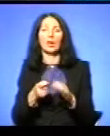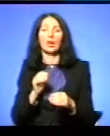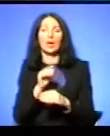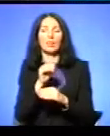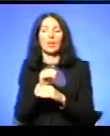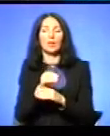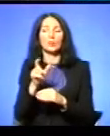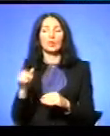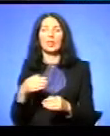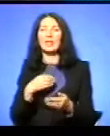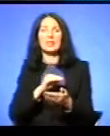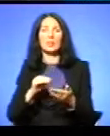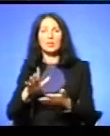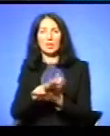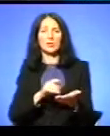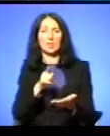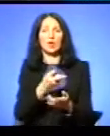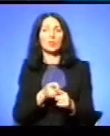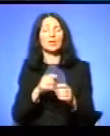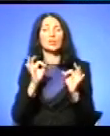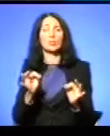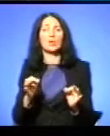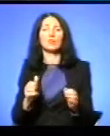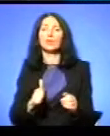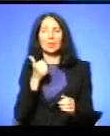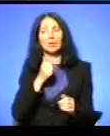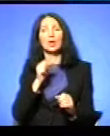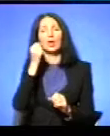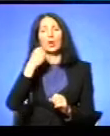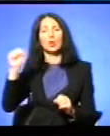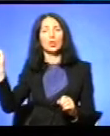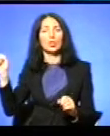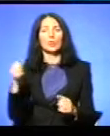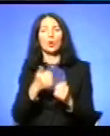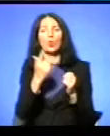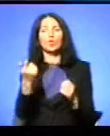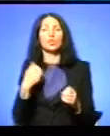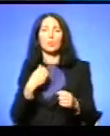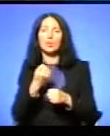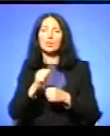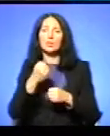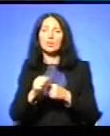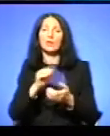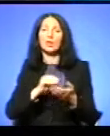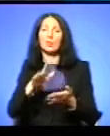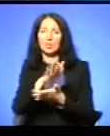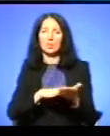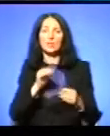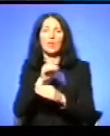заяву Це справді героїзм, бо кожен день я міг це зробити І вони кожен день спонукали до того, що ти тут сидиш, напиши та й виходь